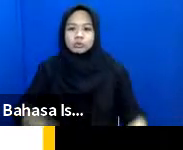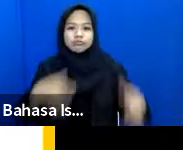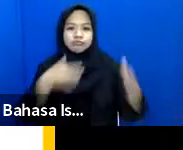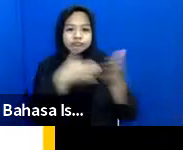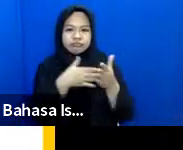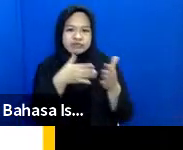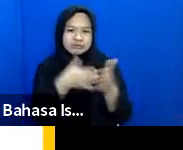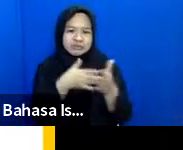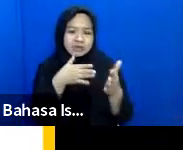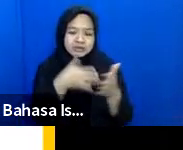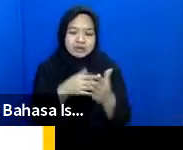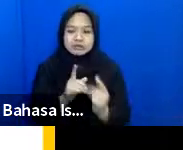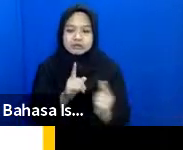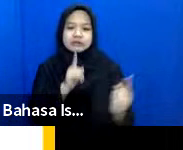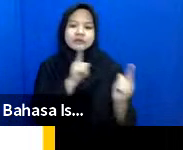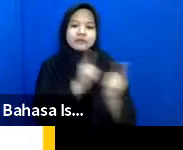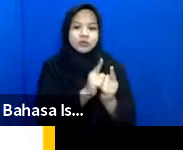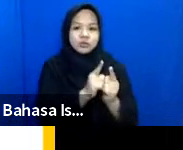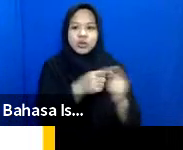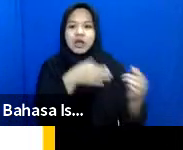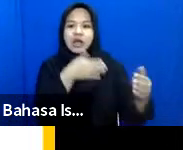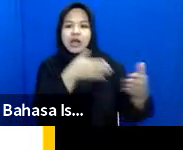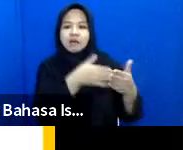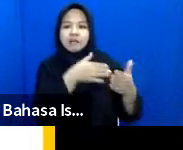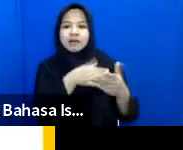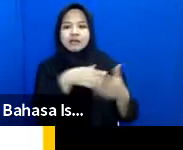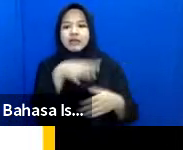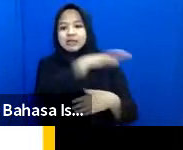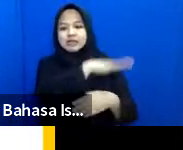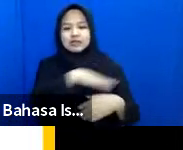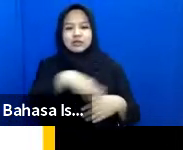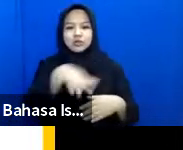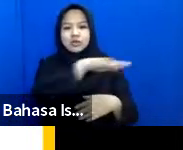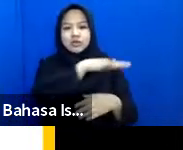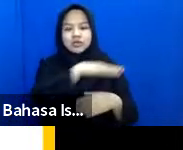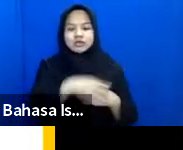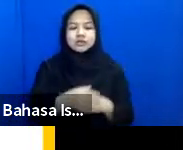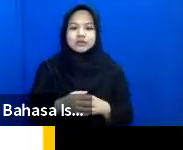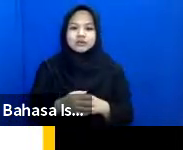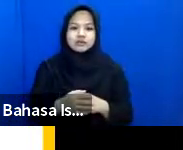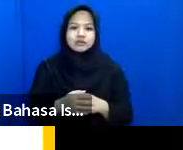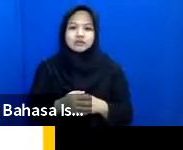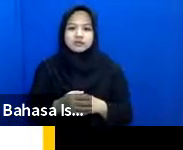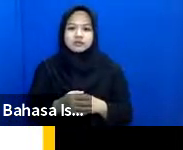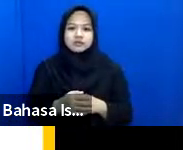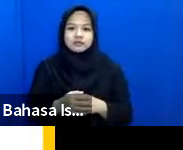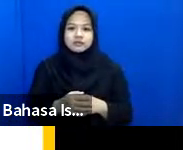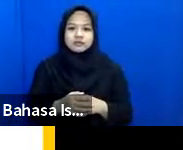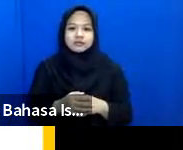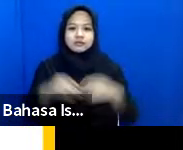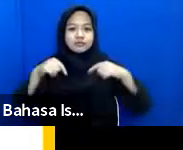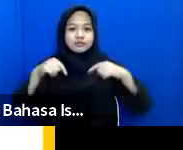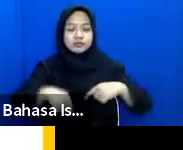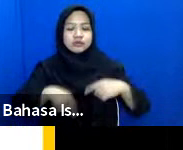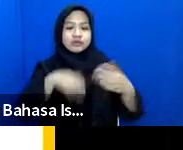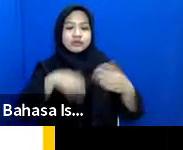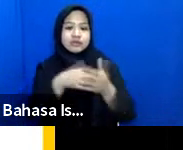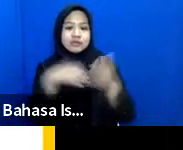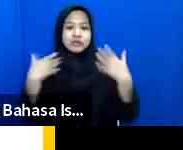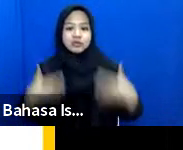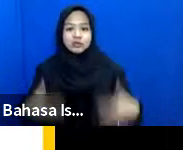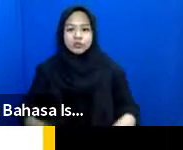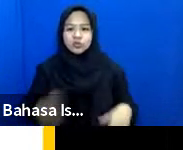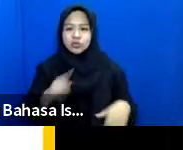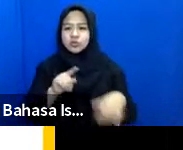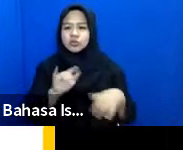seseorang bertemu dengan hambatan-hambatan yang ada di lingkungan sekitarnya sekarang keterbatasan fungsi tubuh itu